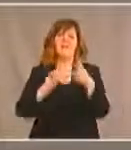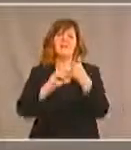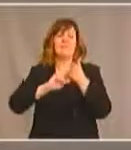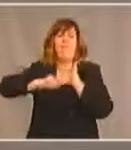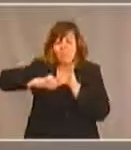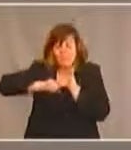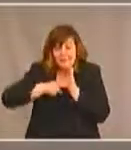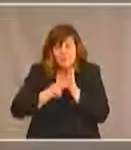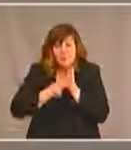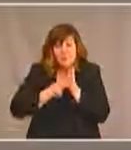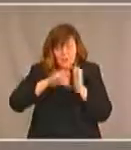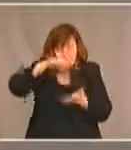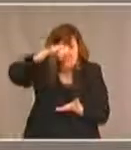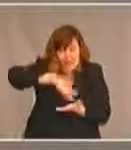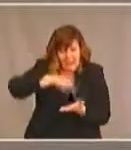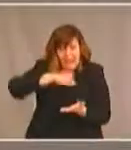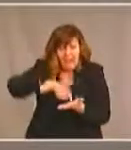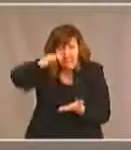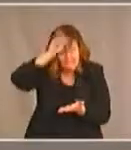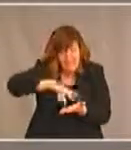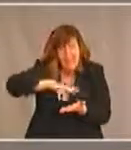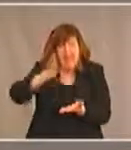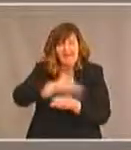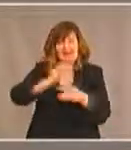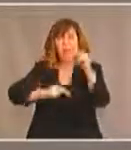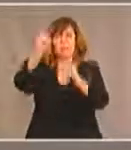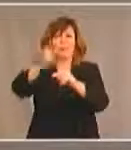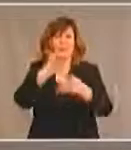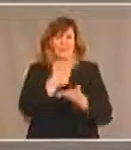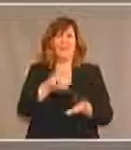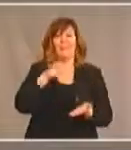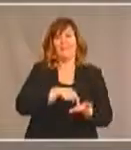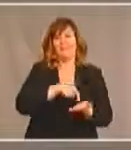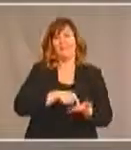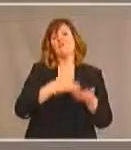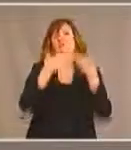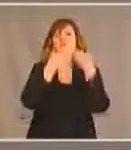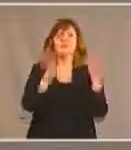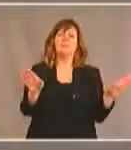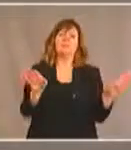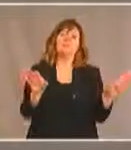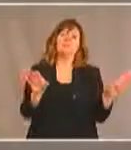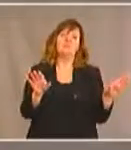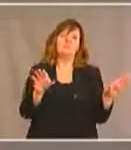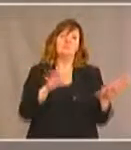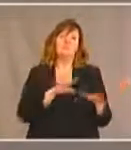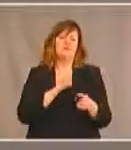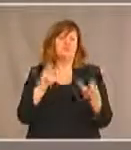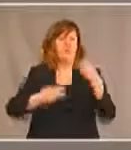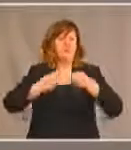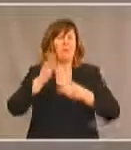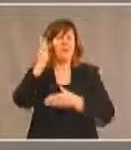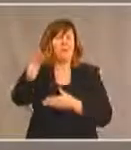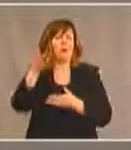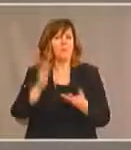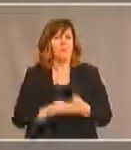'édifice universel il n'y aura pas de problème plus tard si on commence à considérer les personnes ayant un handicap en tant